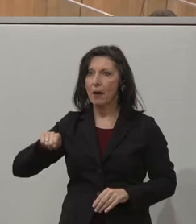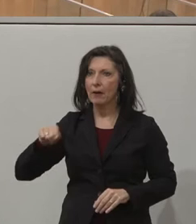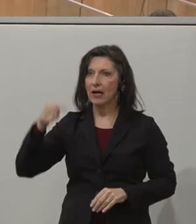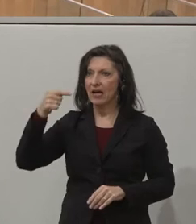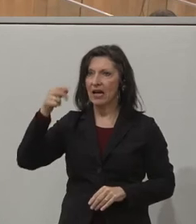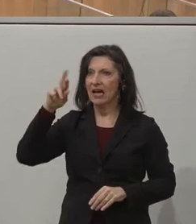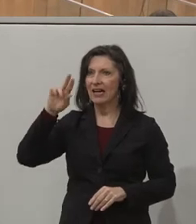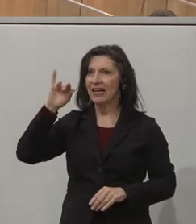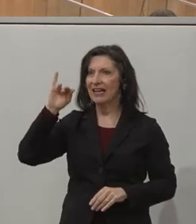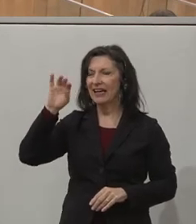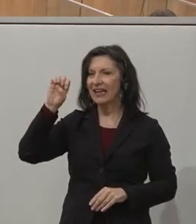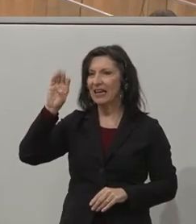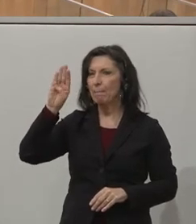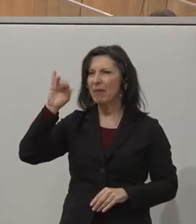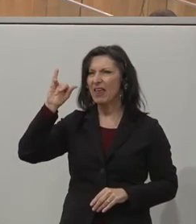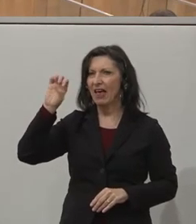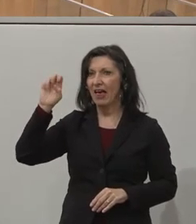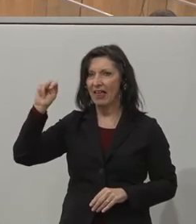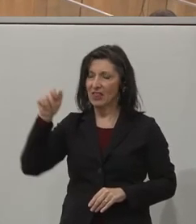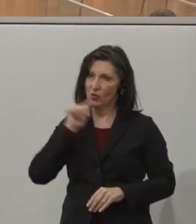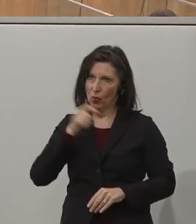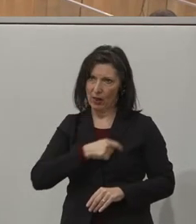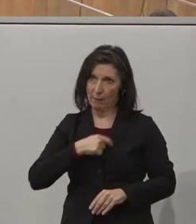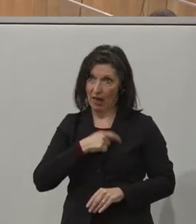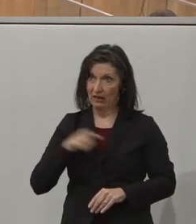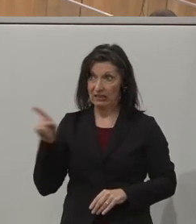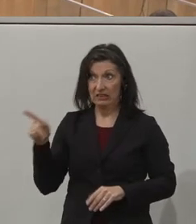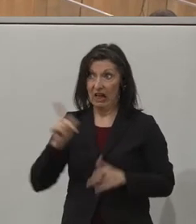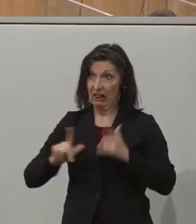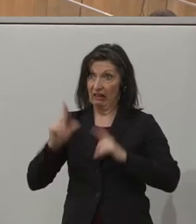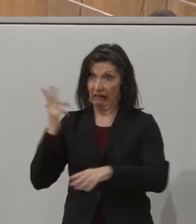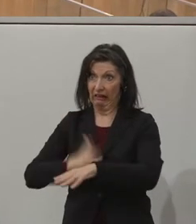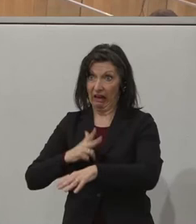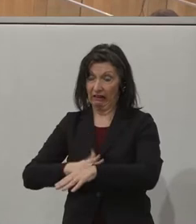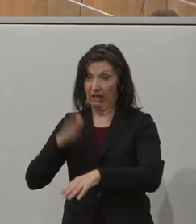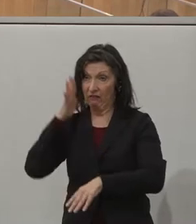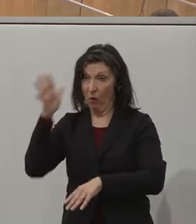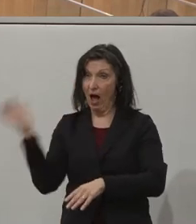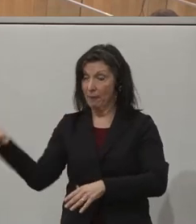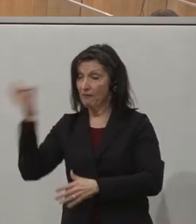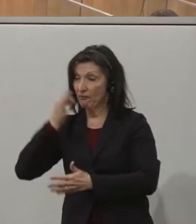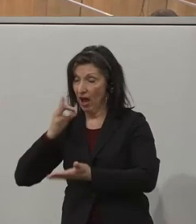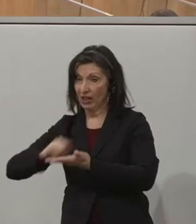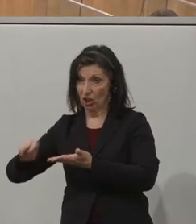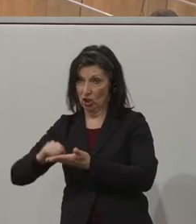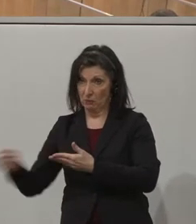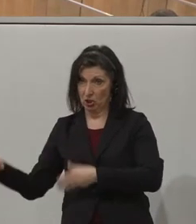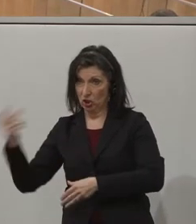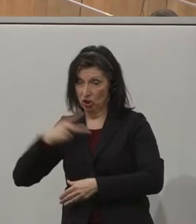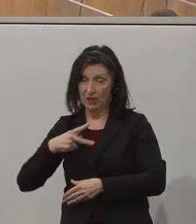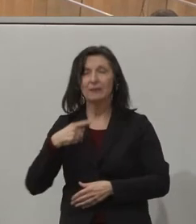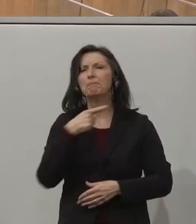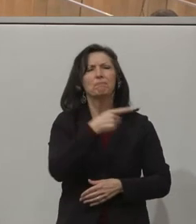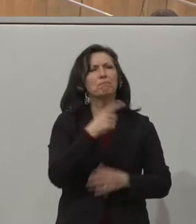Grebien von den Grünen. Auch sie ist leider kurzfristig erkrankt, hat uns aber die Frage geschickt. Sie haben es jetzt schon oft